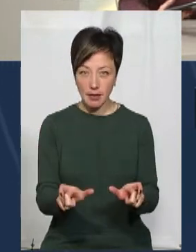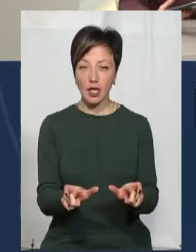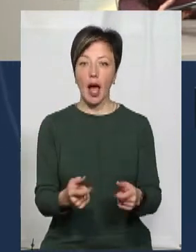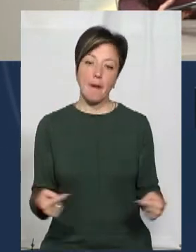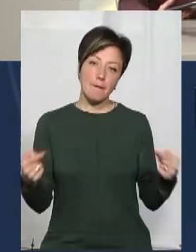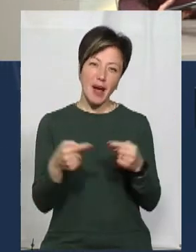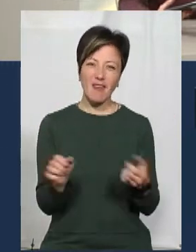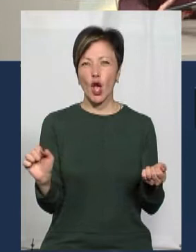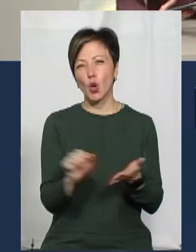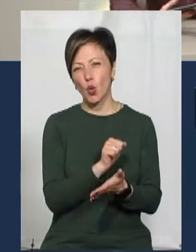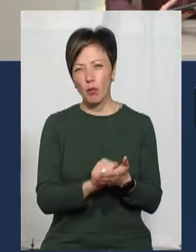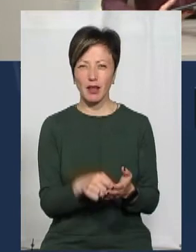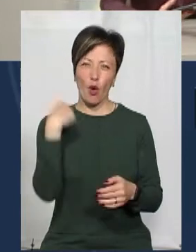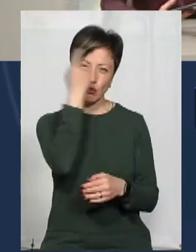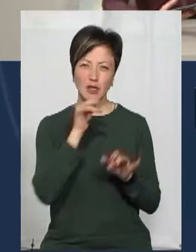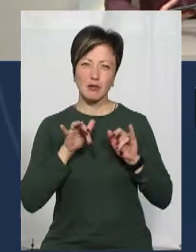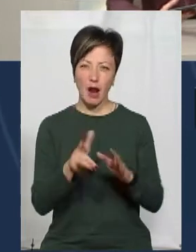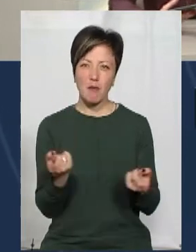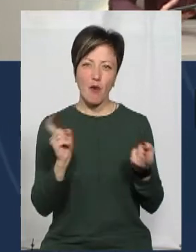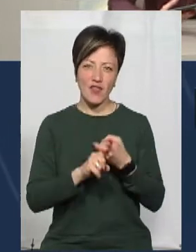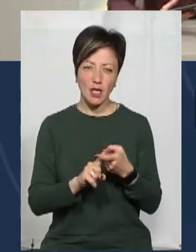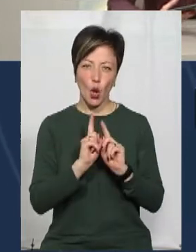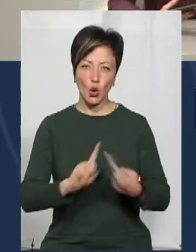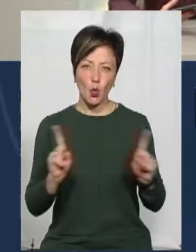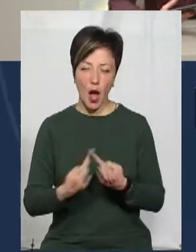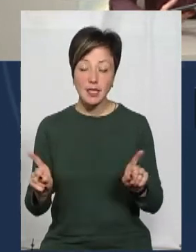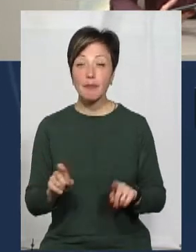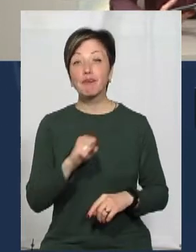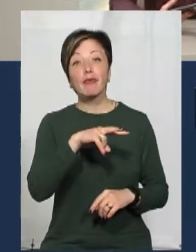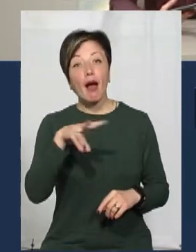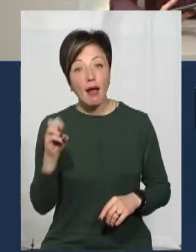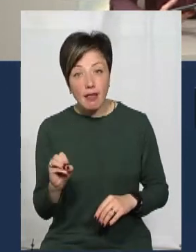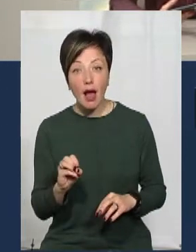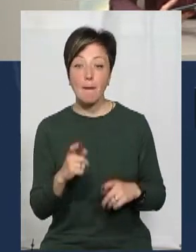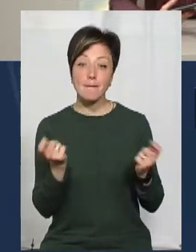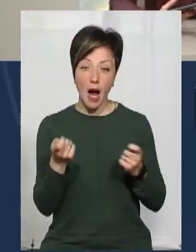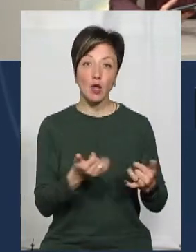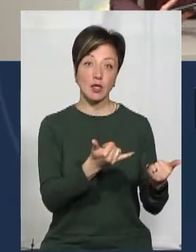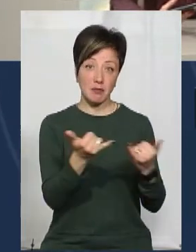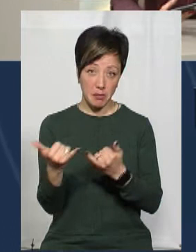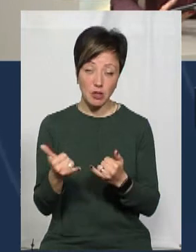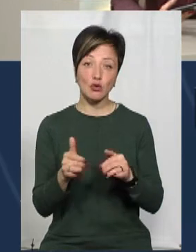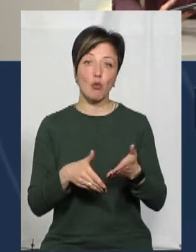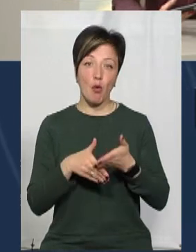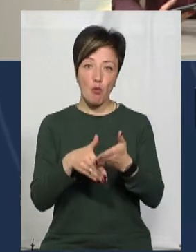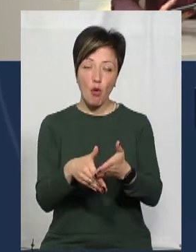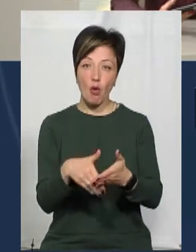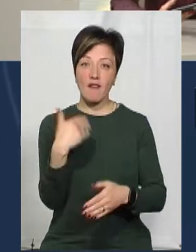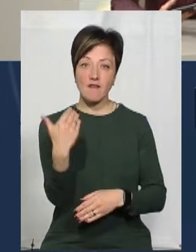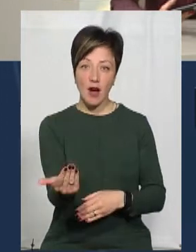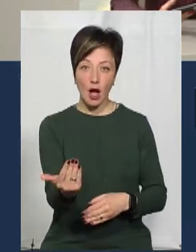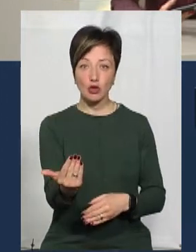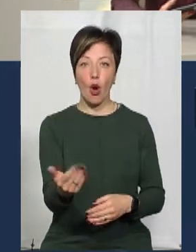там певні паперові з особовими справами пов'язані питання, але як мало забезпечені, за допомогою ще